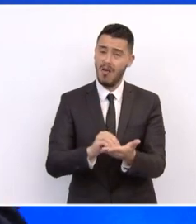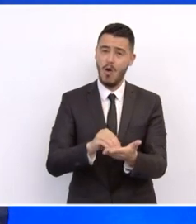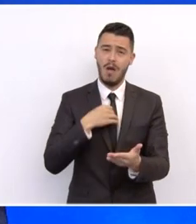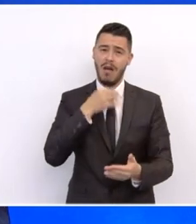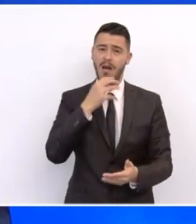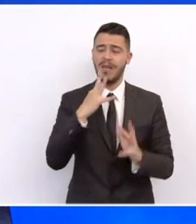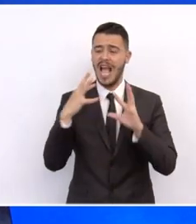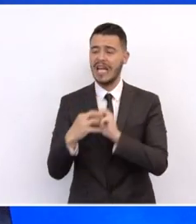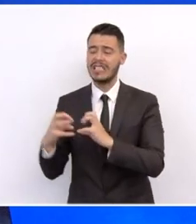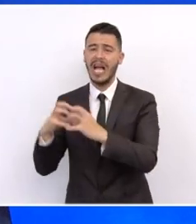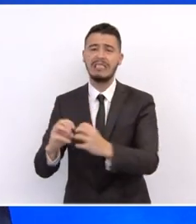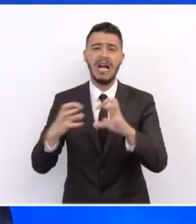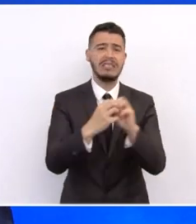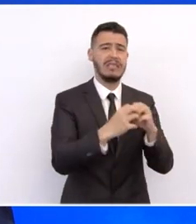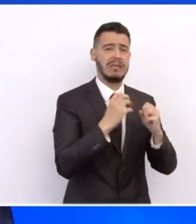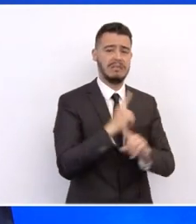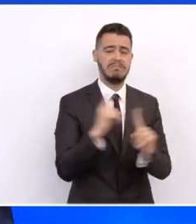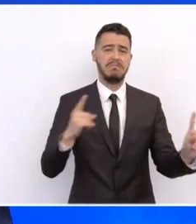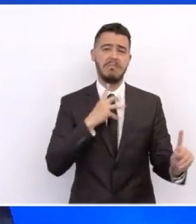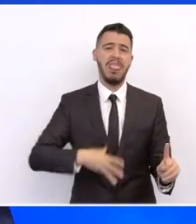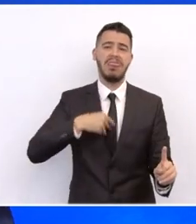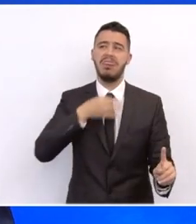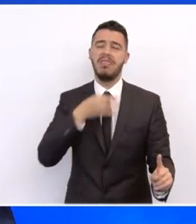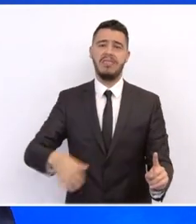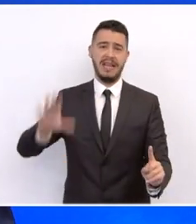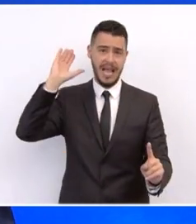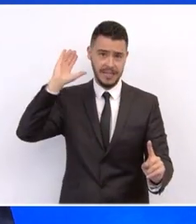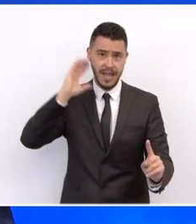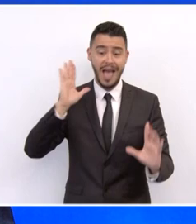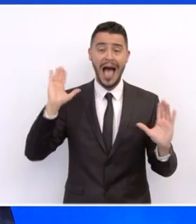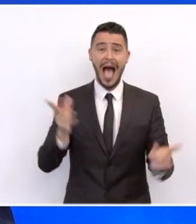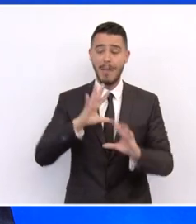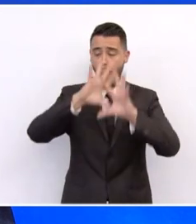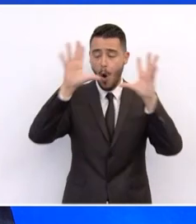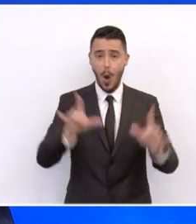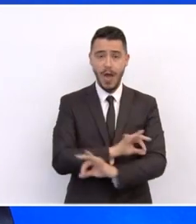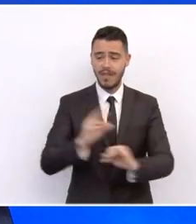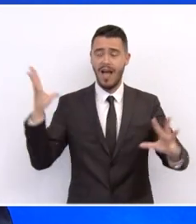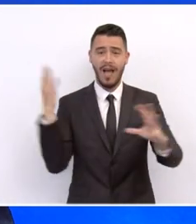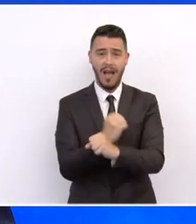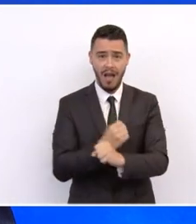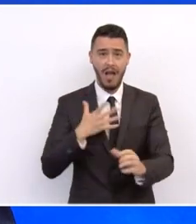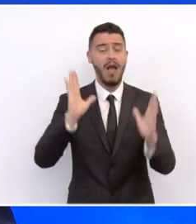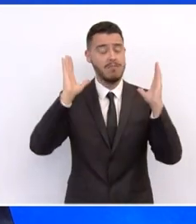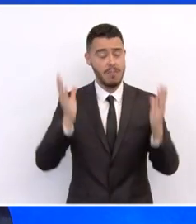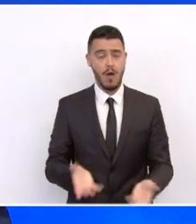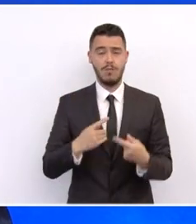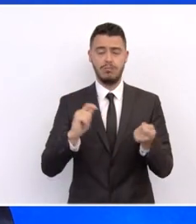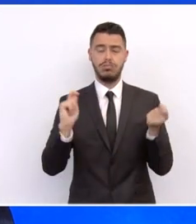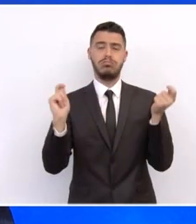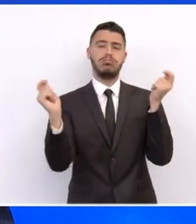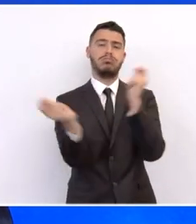Εφόσον όμως το φέρουμε σε πέρας με επιτυχία, μπορεί να αλλάξει την πορεία της Ελλάδας και να κάνει με πολλούς τρόπους